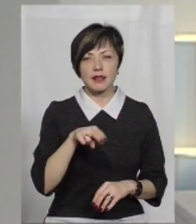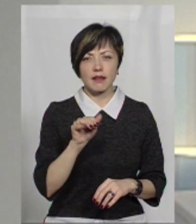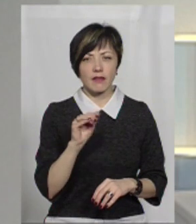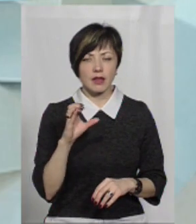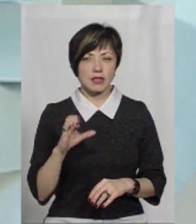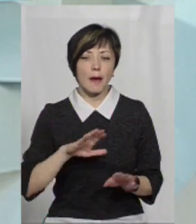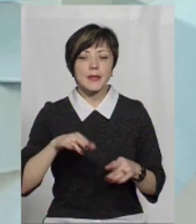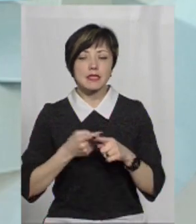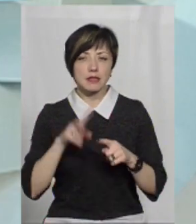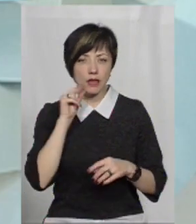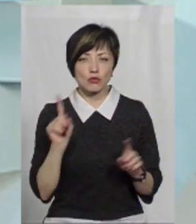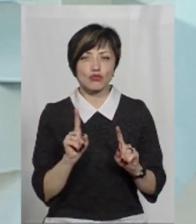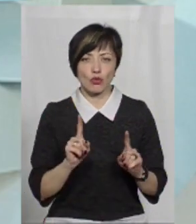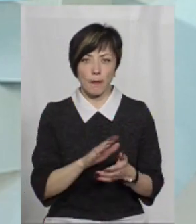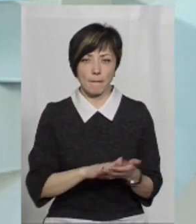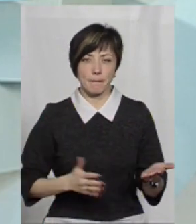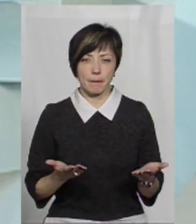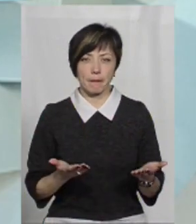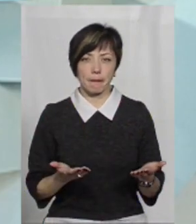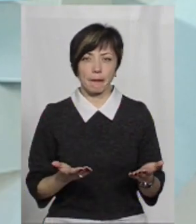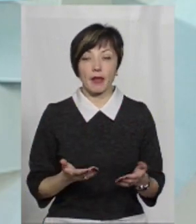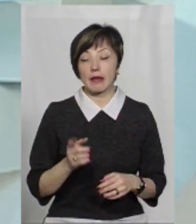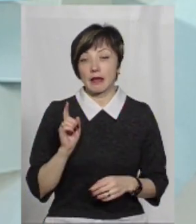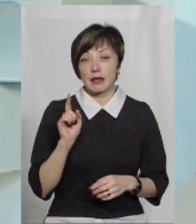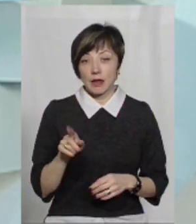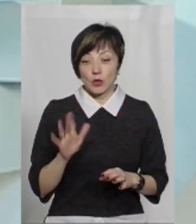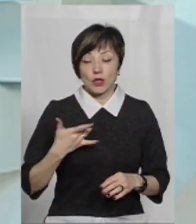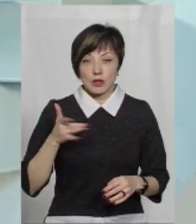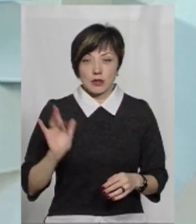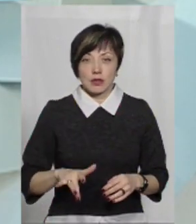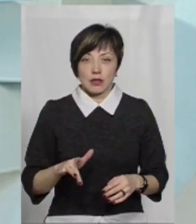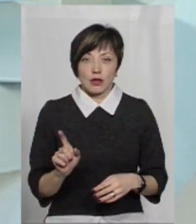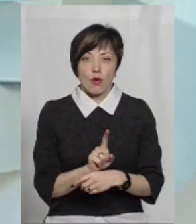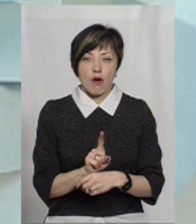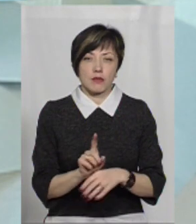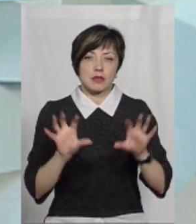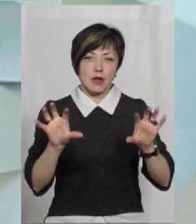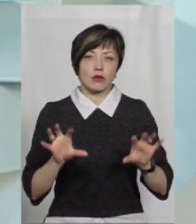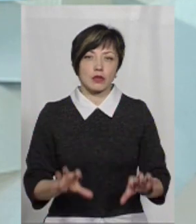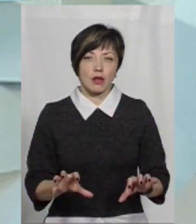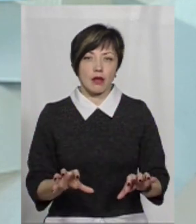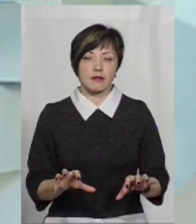цієї дати? Ну, досить жорсткіші будуть норми законодавства,